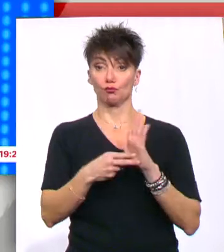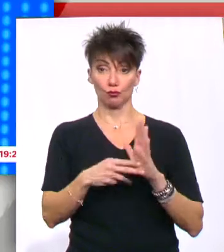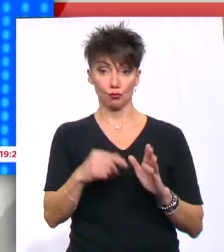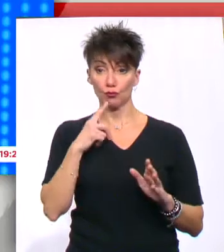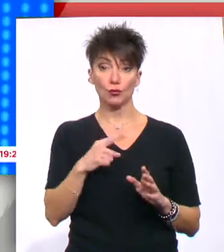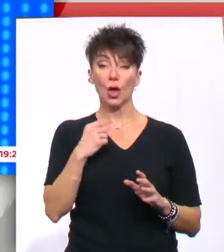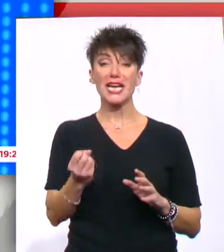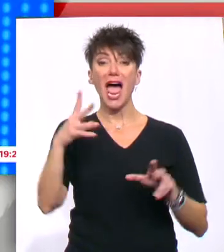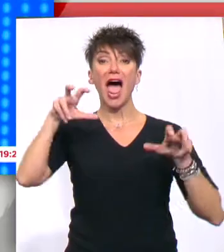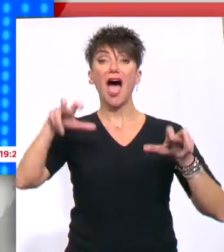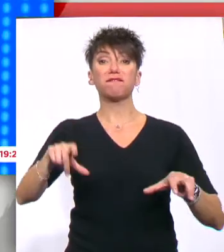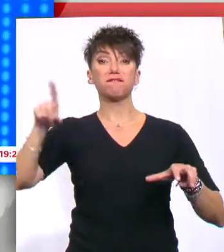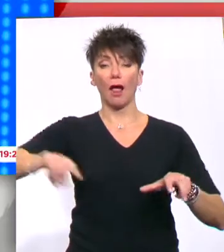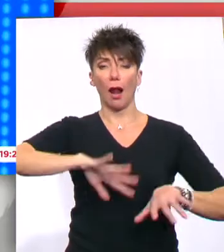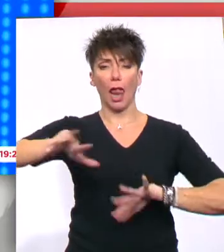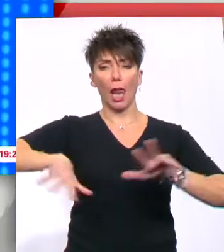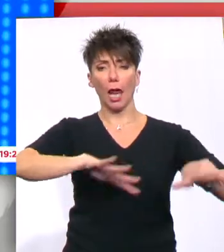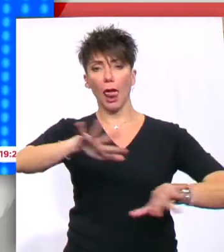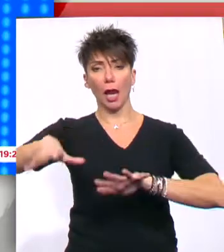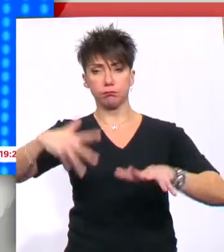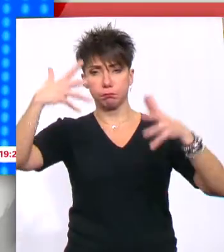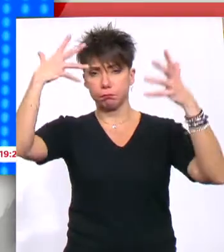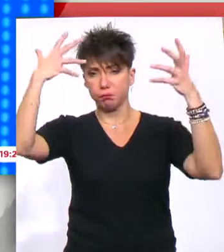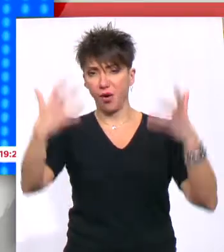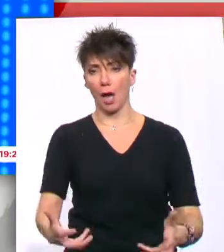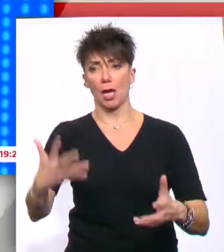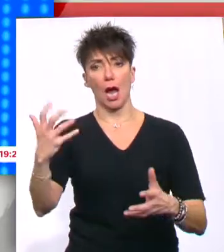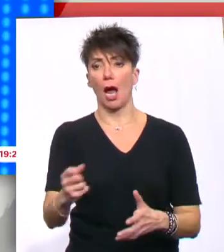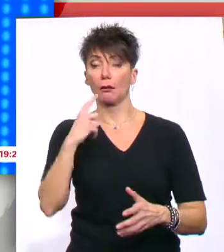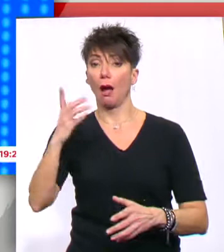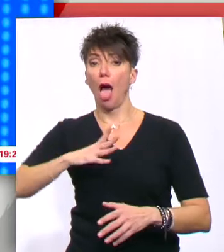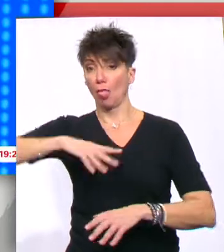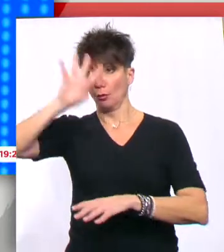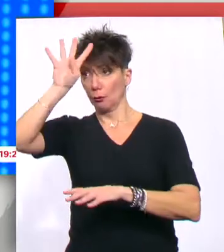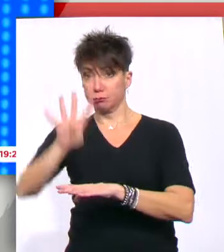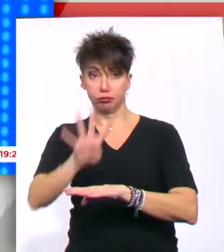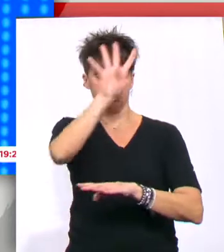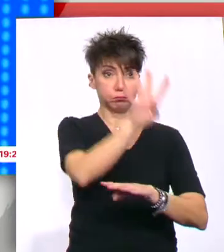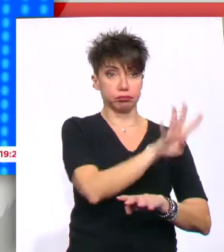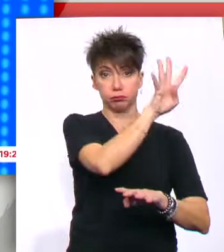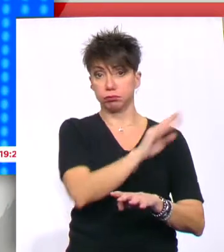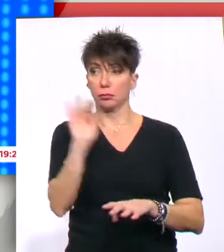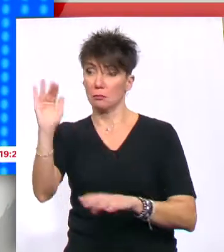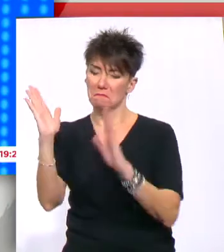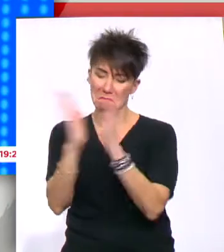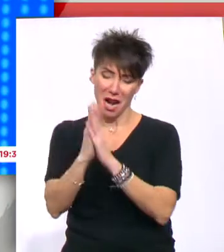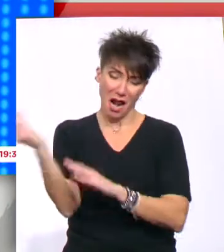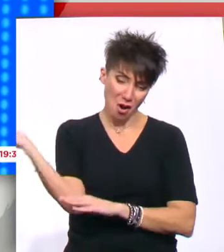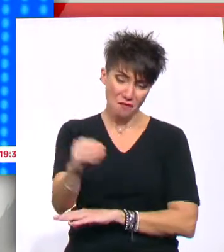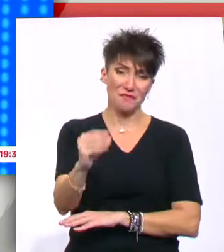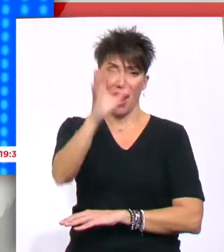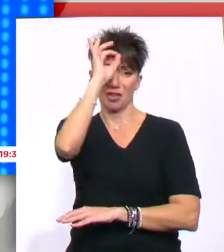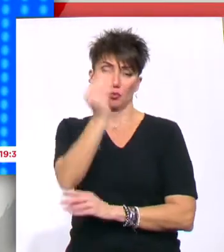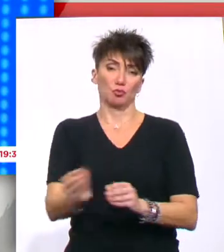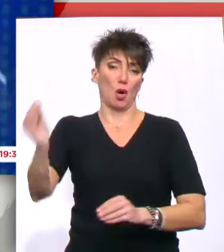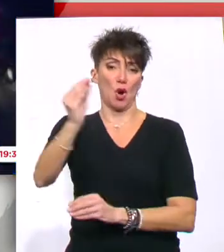Συχνά είναι τα κρούσματα διαρρήξεων στη Νέα Φιλαδέλφια. Οι κάτοικοι οχυρώνουν τα σπίτια τους και ζητούν μεγαλύτερη αστυνόμευση στην